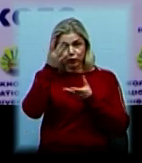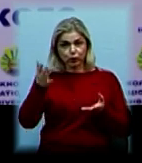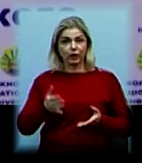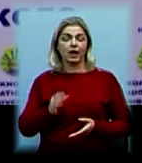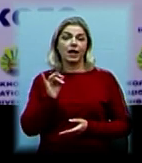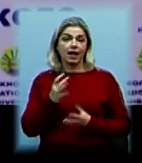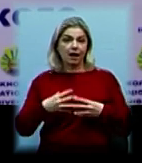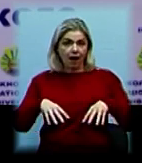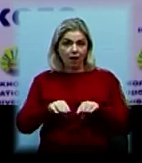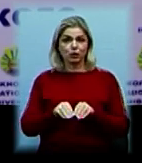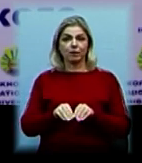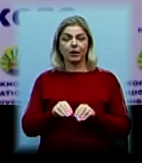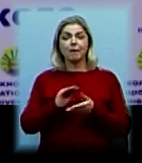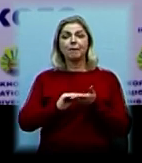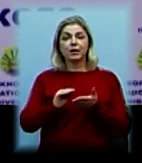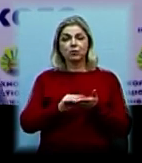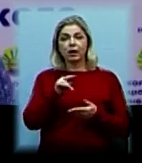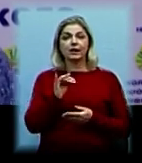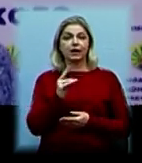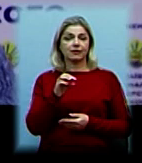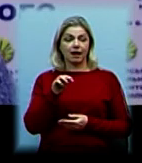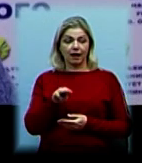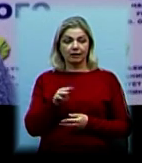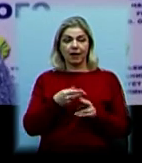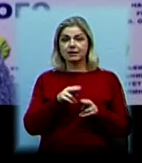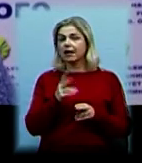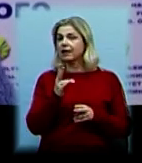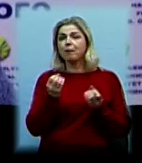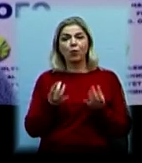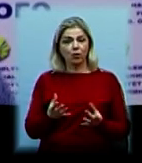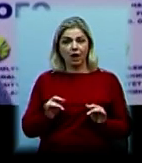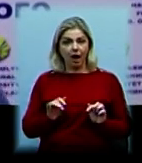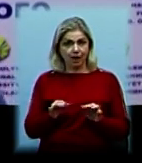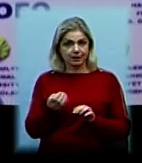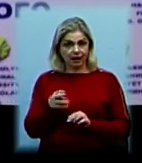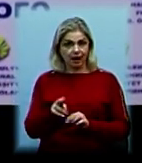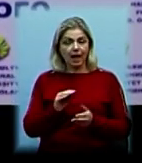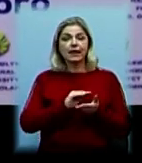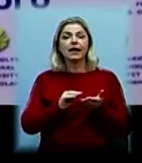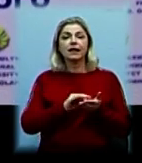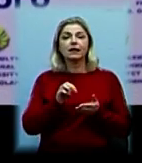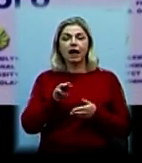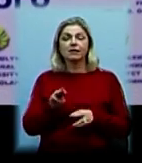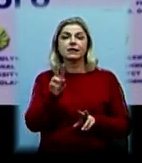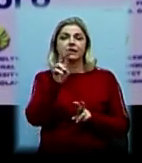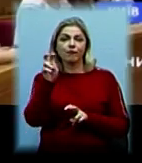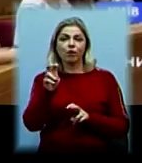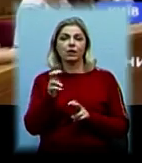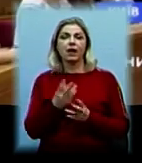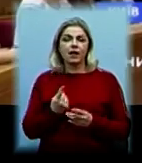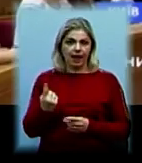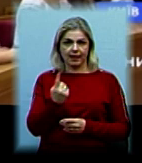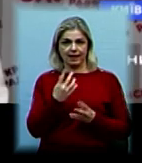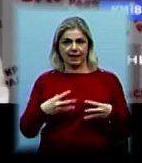І разом пишуть диктант. І це не просто акція. Диктант символізує єдність.